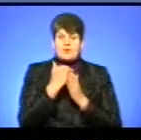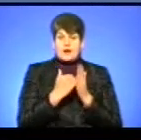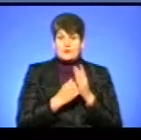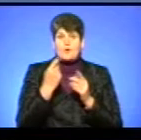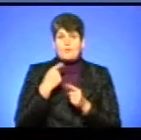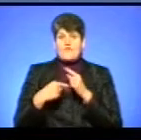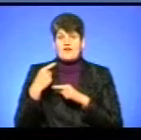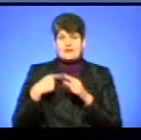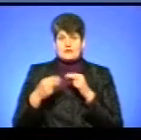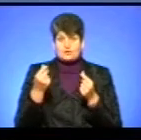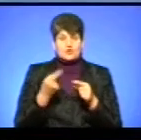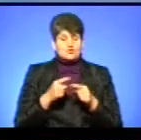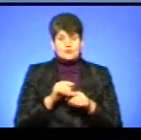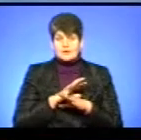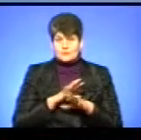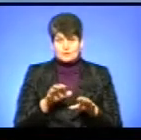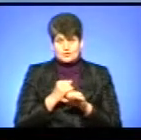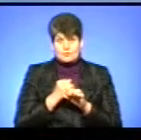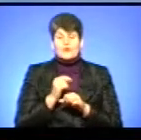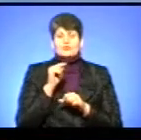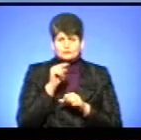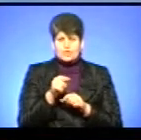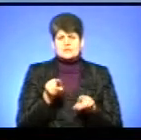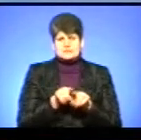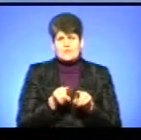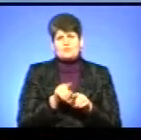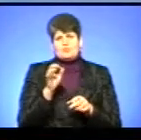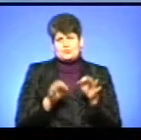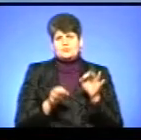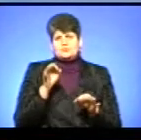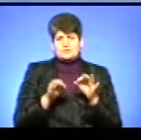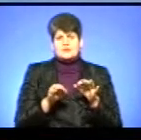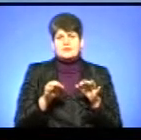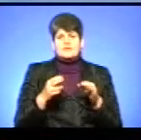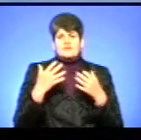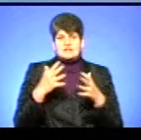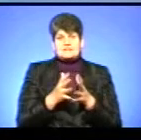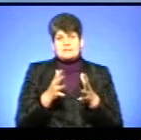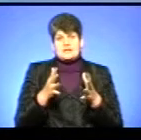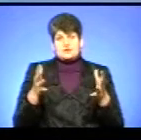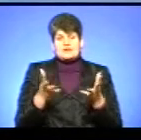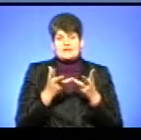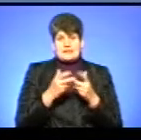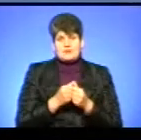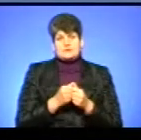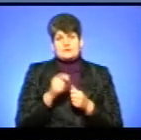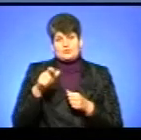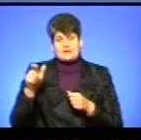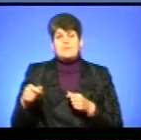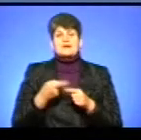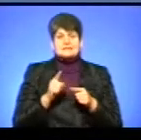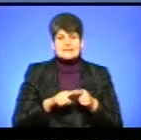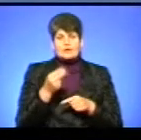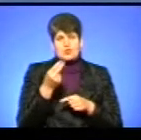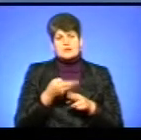коштів. Якщо з цього не буде зроблено, то в такому самому судовому процесі, вже з більшою кількістю протипозивачів, ми ці кошти